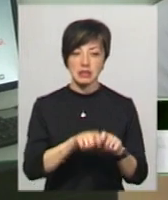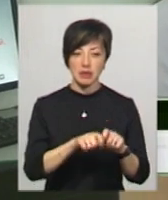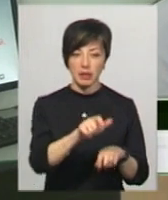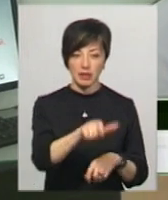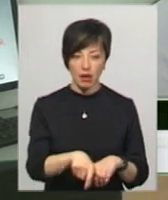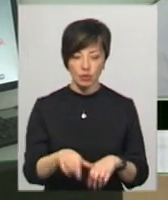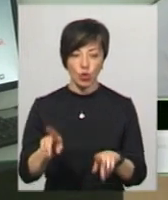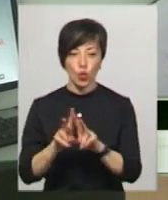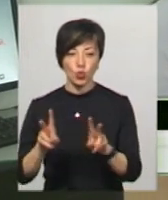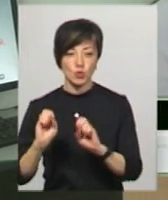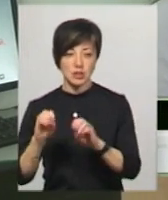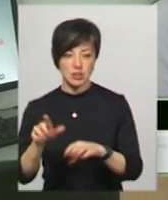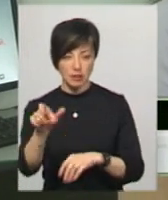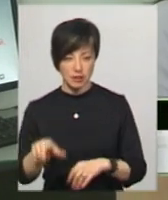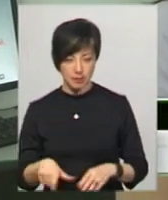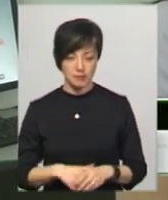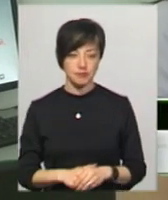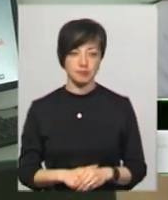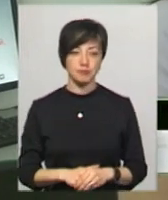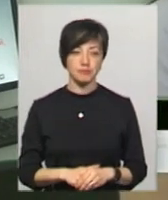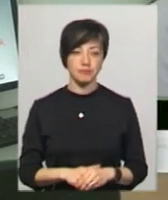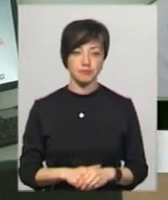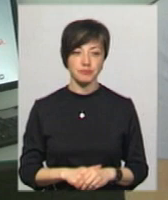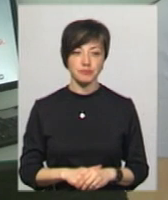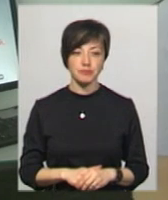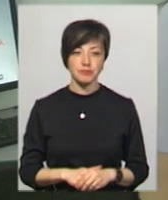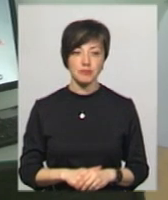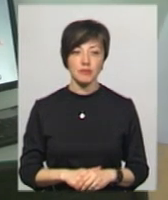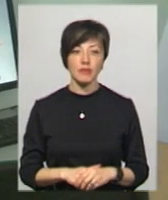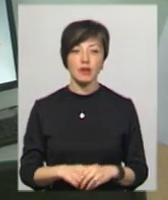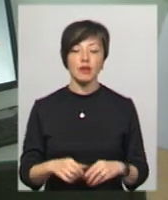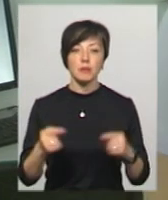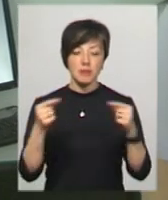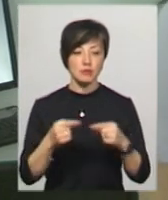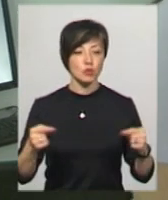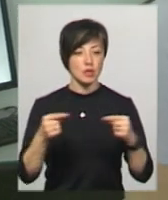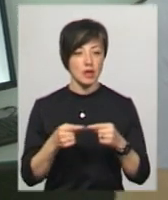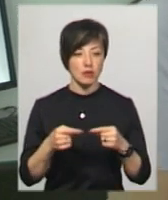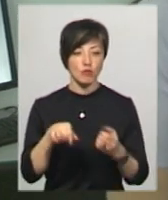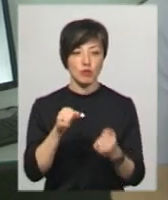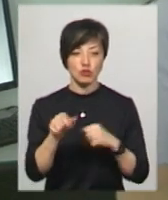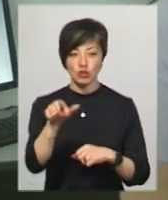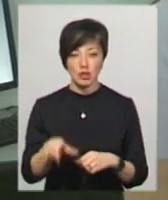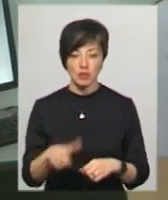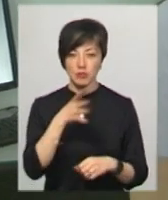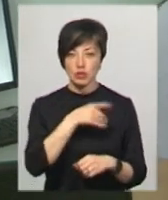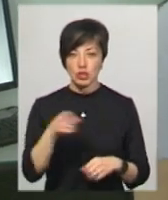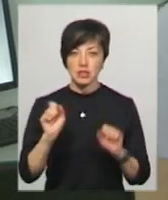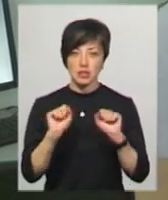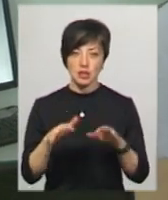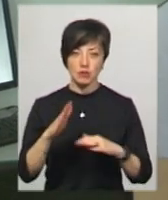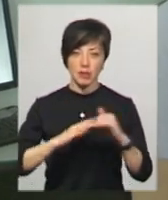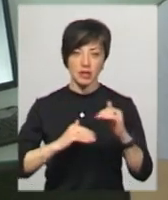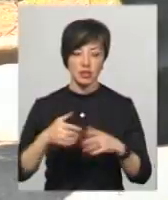так і громадянина, який бажає отримати посвідчення водія, а безпосередньо в машині під час здачі